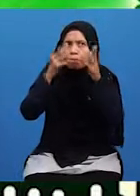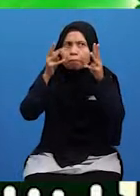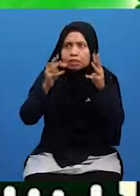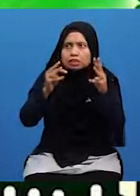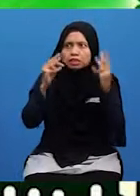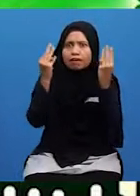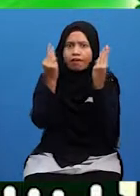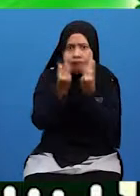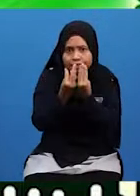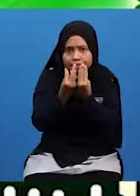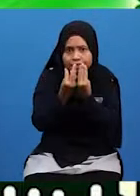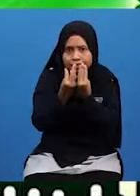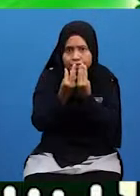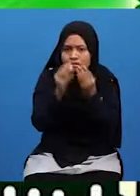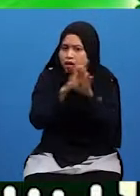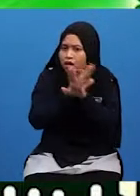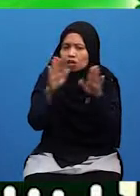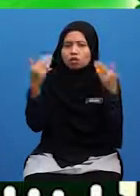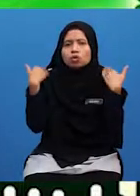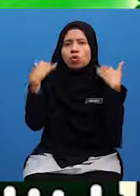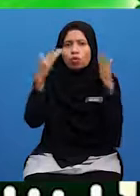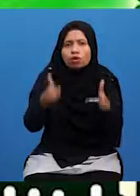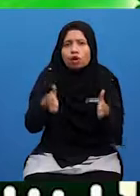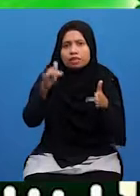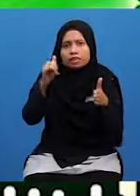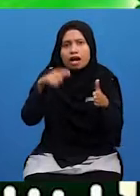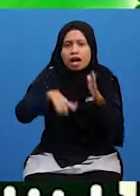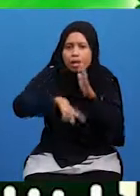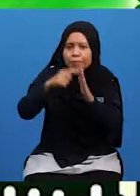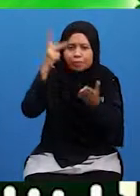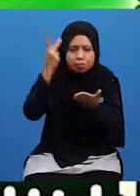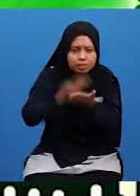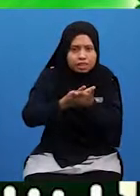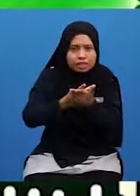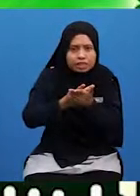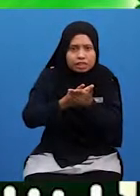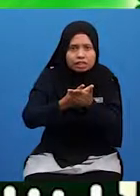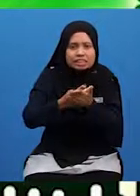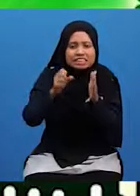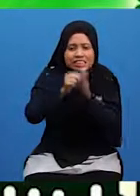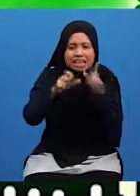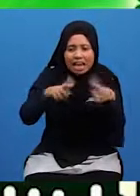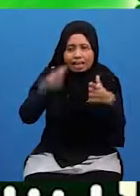Tiada Orang yang Lebih Dipercayai Selain Daripada Baginda Semasa Semasa Membantu